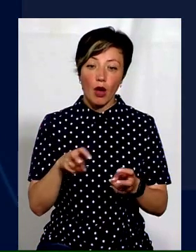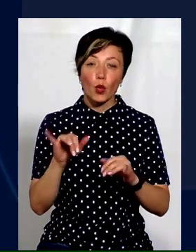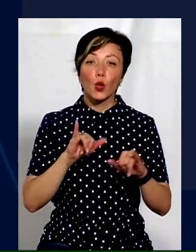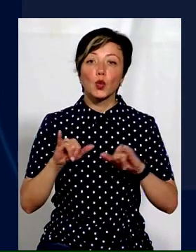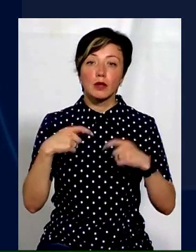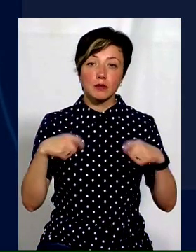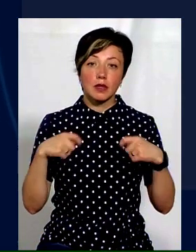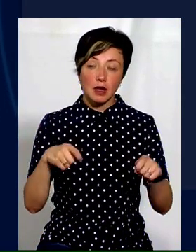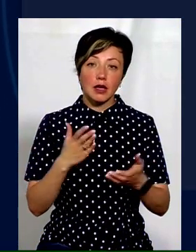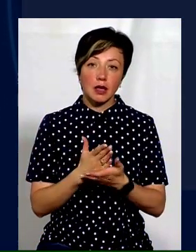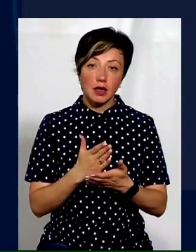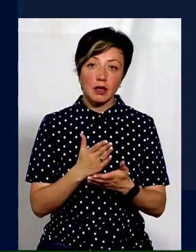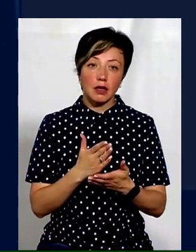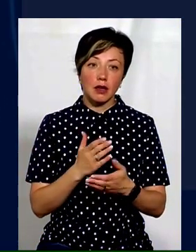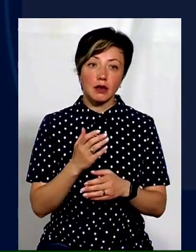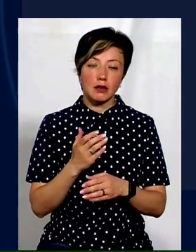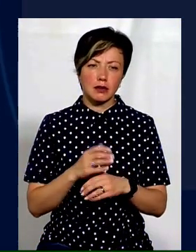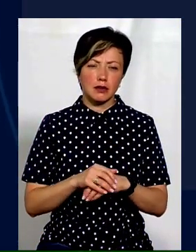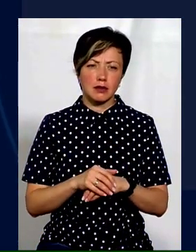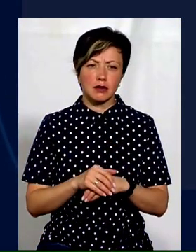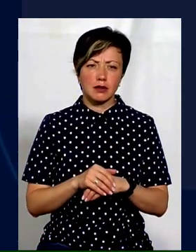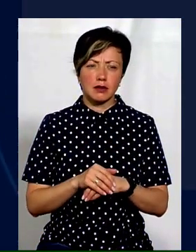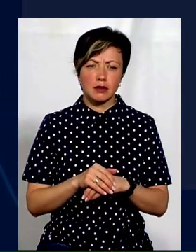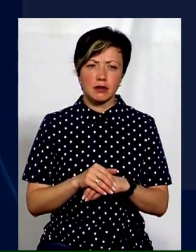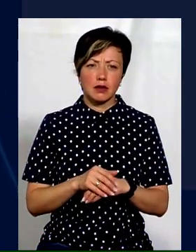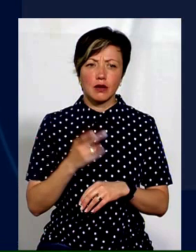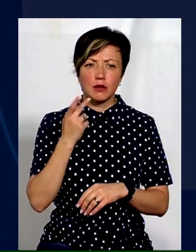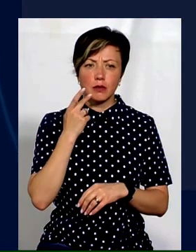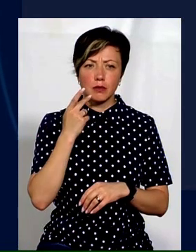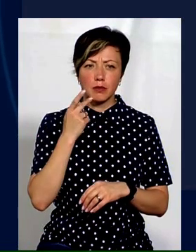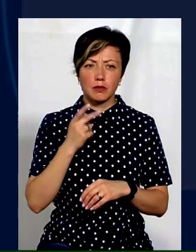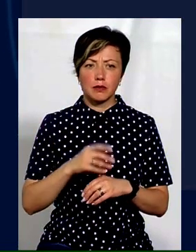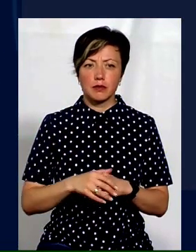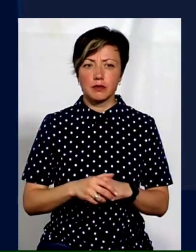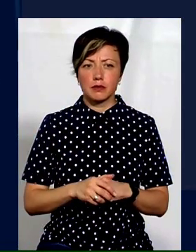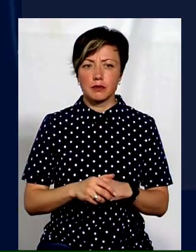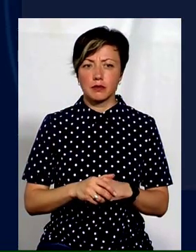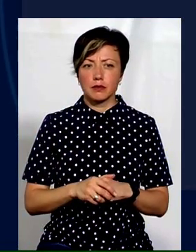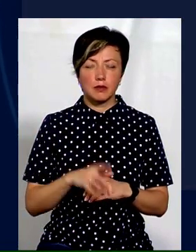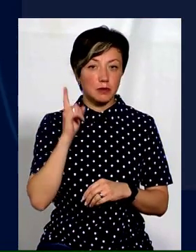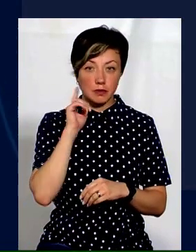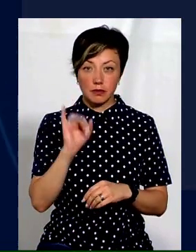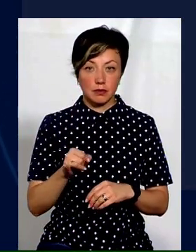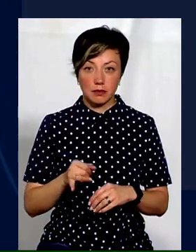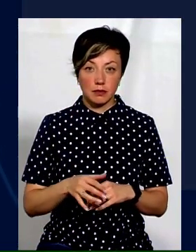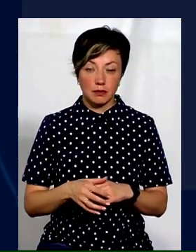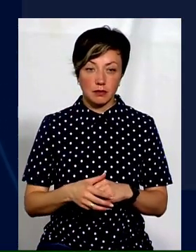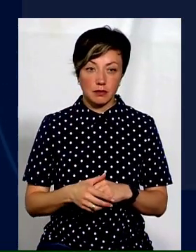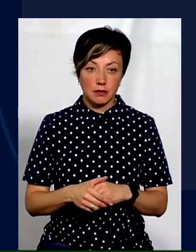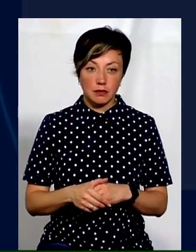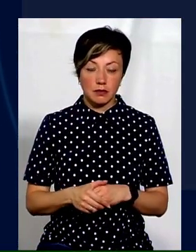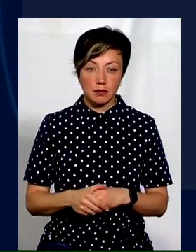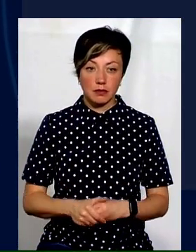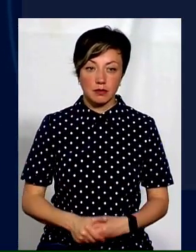але, знову таки, є роботи, є роботи, треба все виконати. У нас постійно відбувається зустрічі онлайн для фермерів з цих регіонів. Ми вже читаємо живі